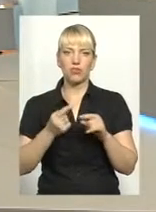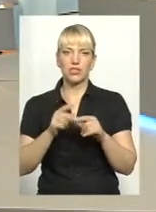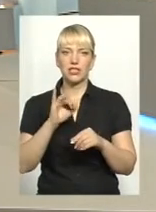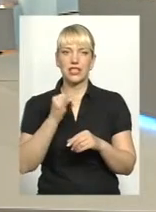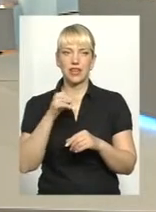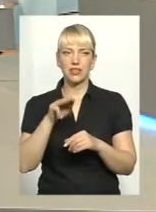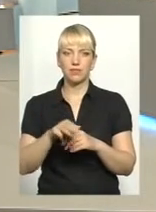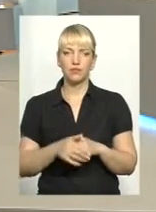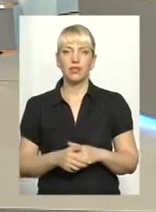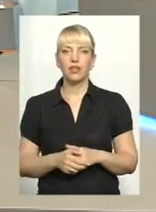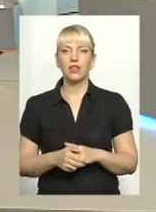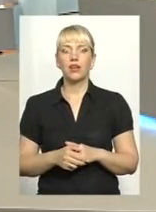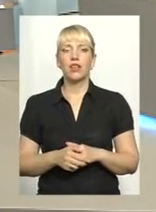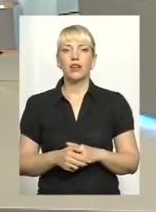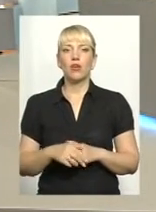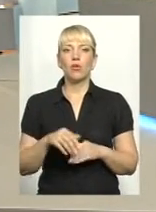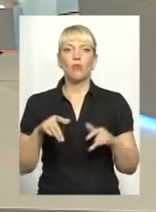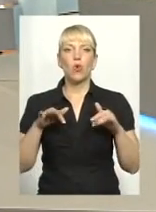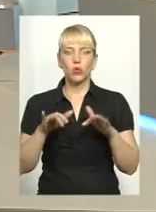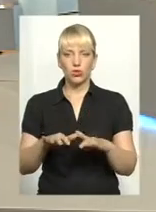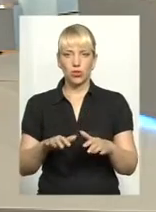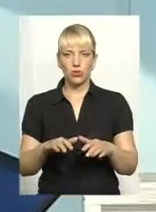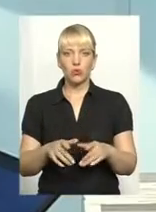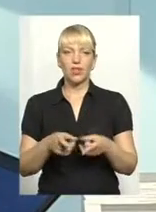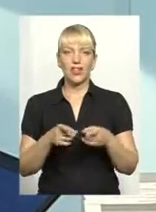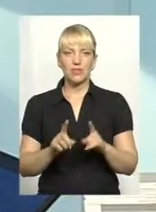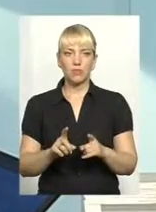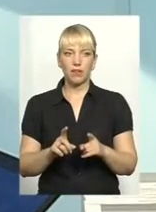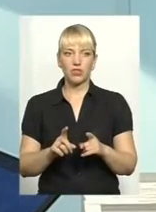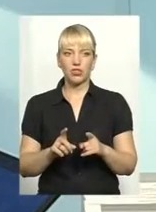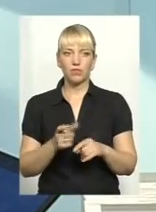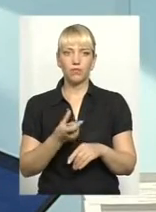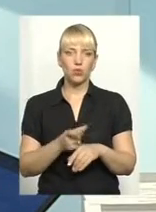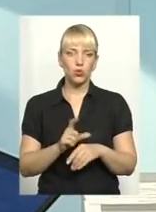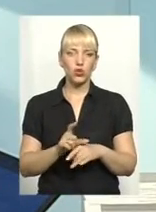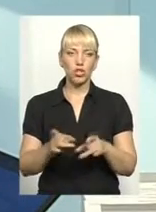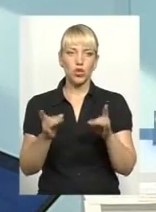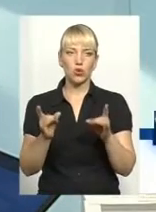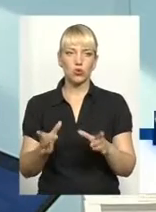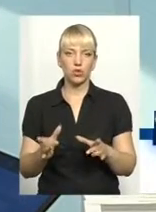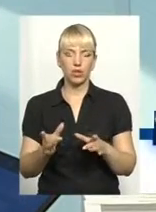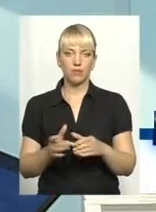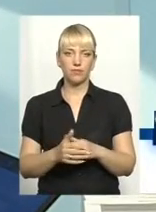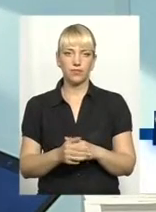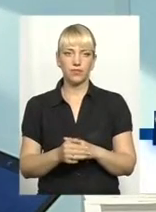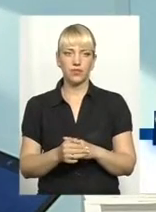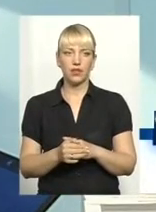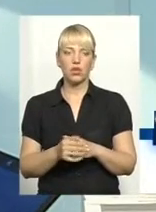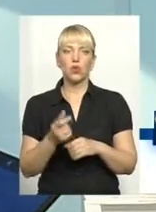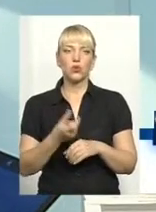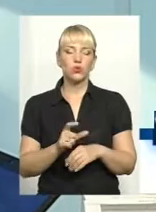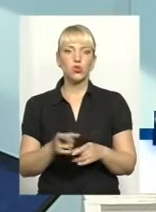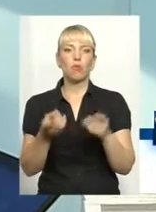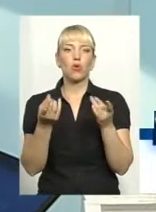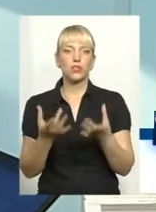Так, процедура насправді дуже гнучка, дуже проста.